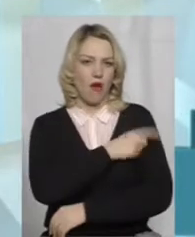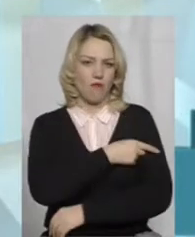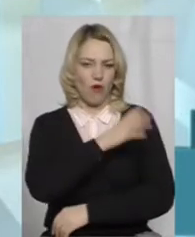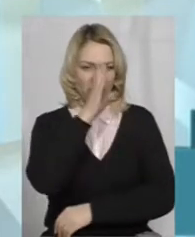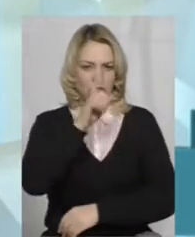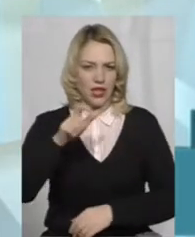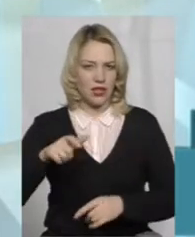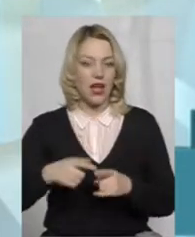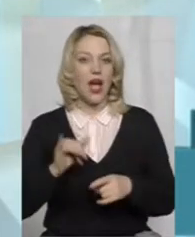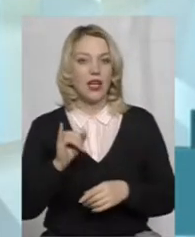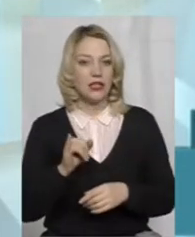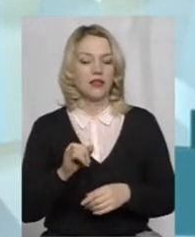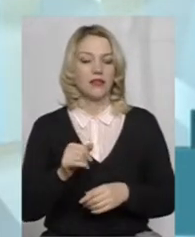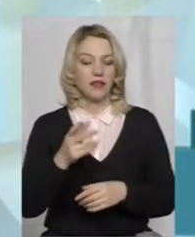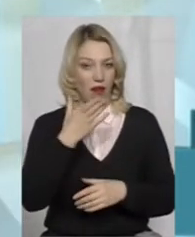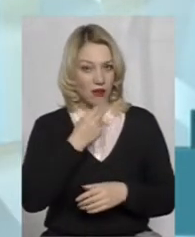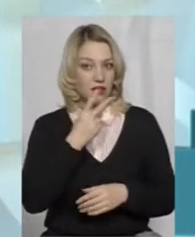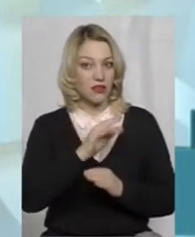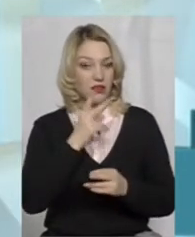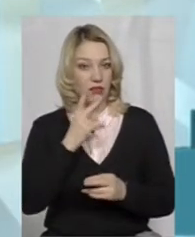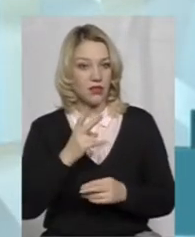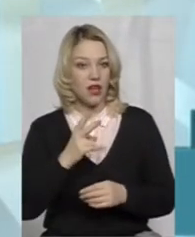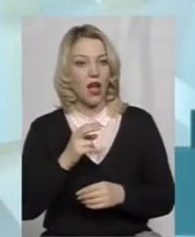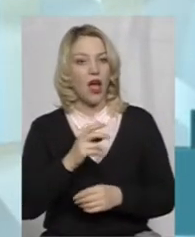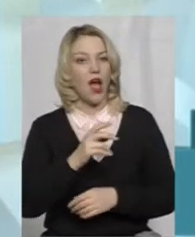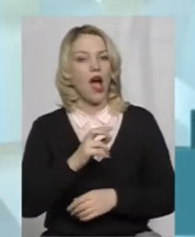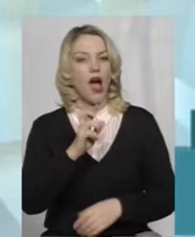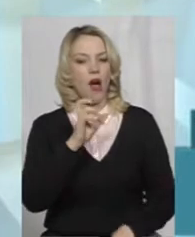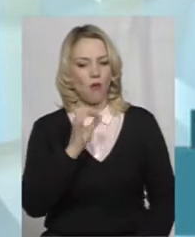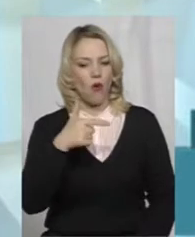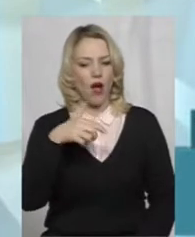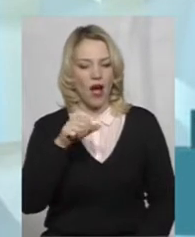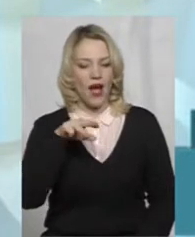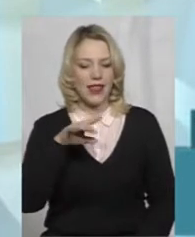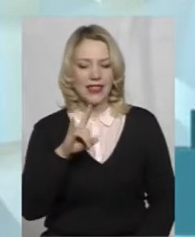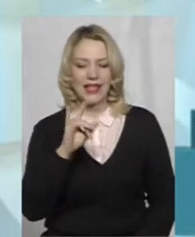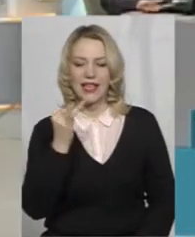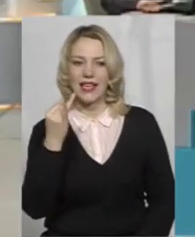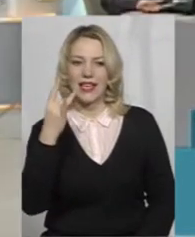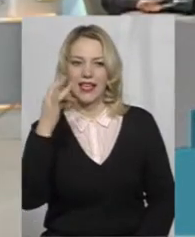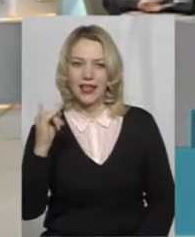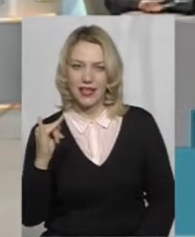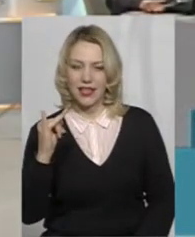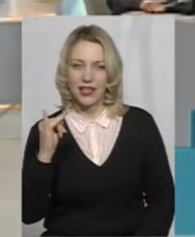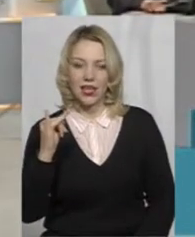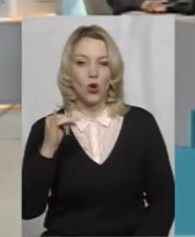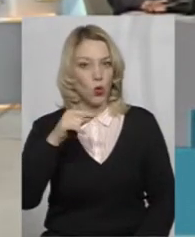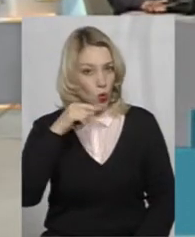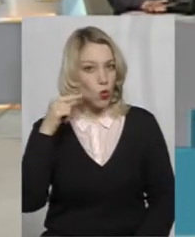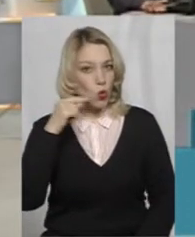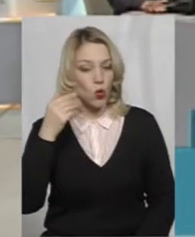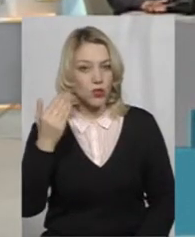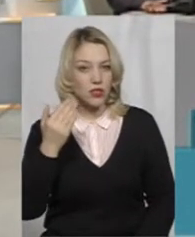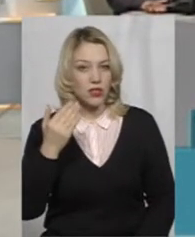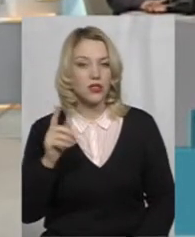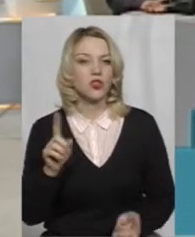дивляться, а вдумайтесь, богатыри русські, да, вони кажуть? Попробуй-ка силу богатыря русського. Такі